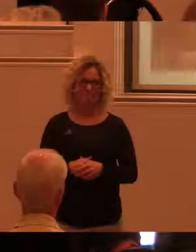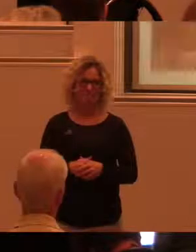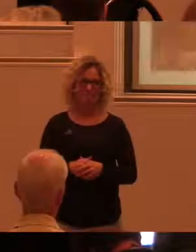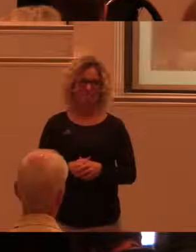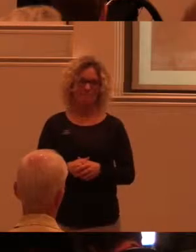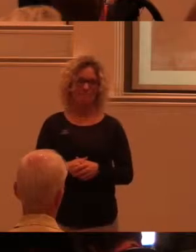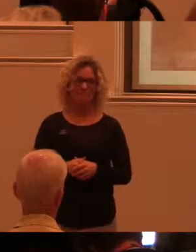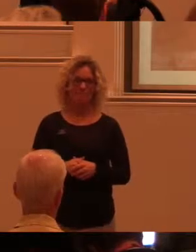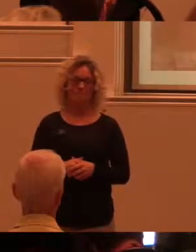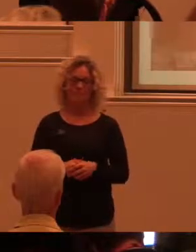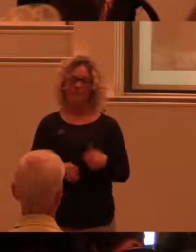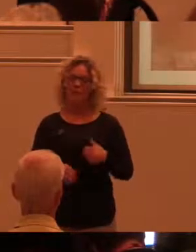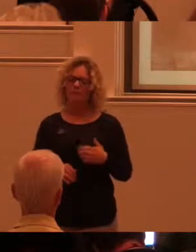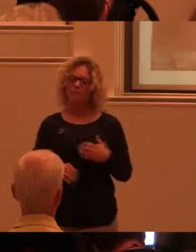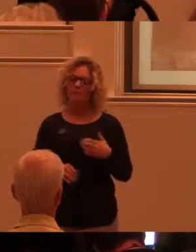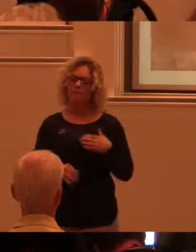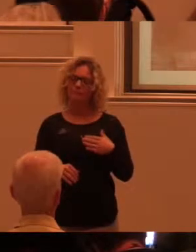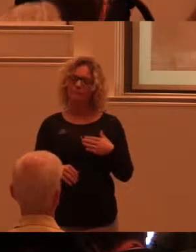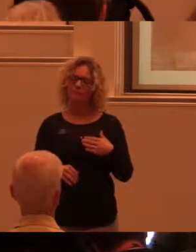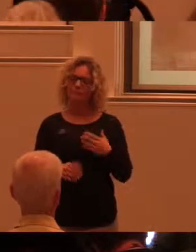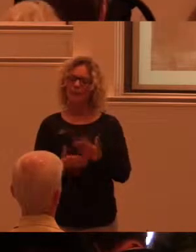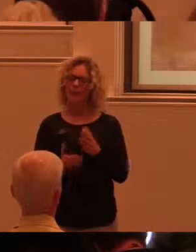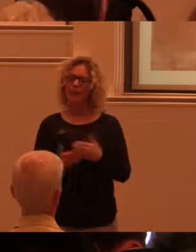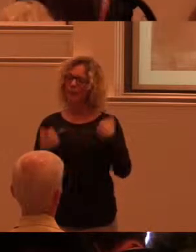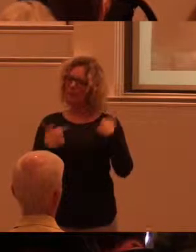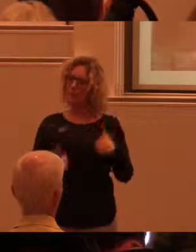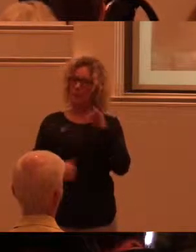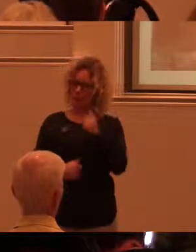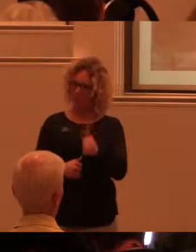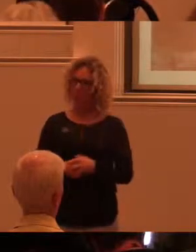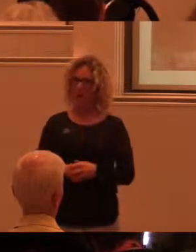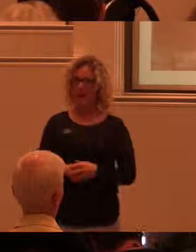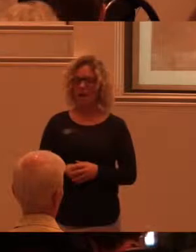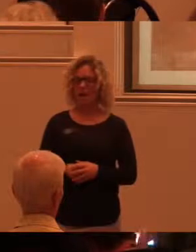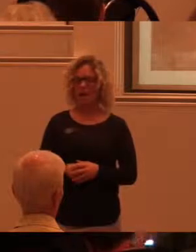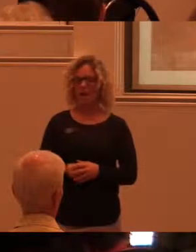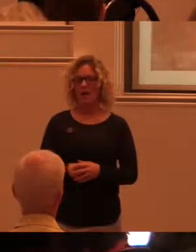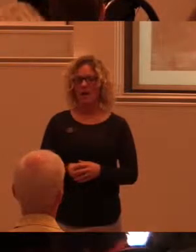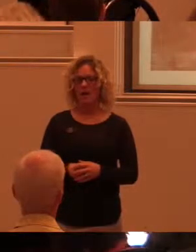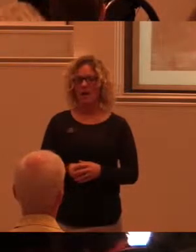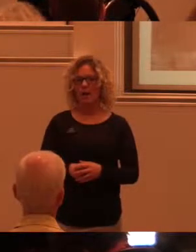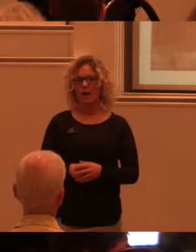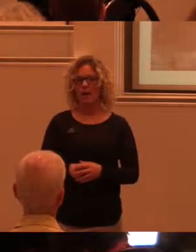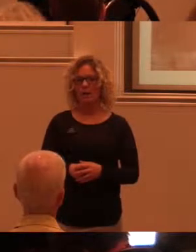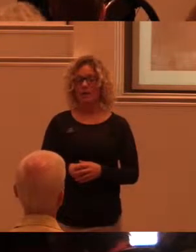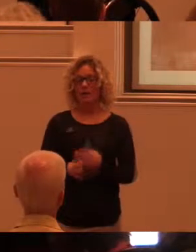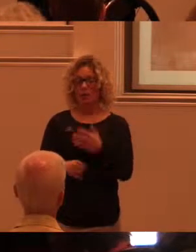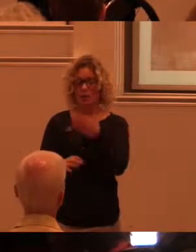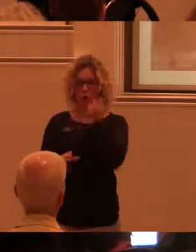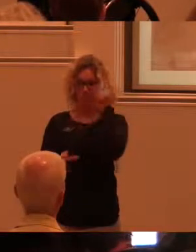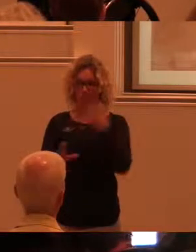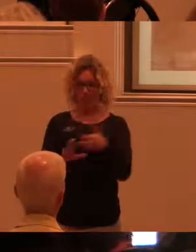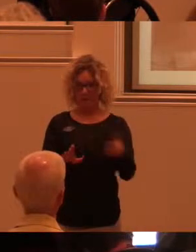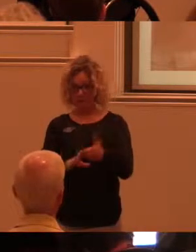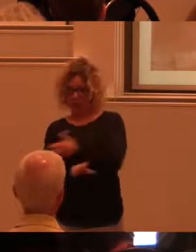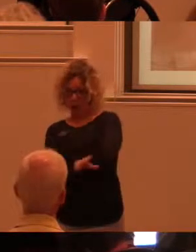Jag tänkte börja med en liten personlig historia. Alldeles precis före sommaren så skulle vi på